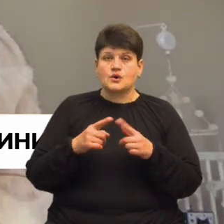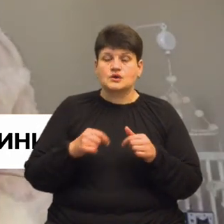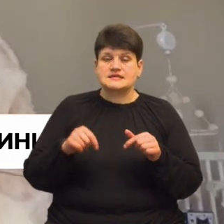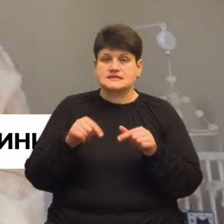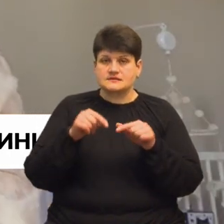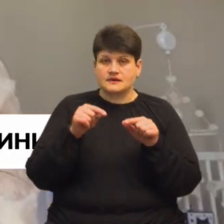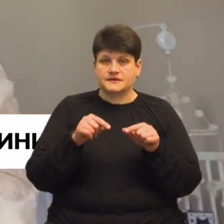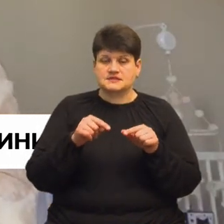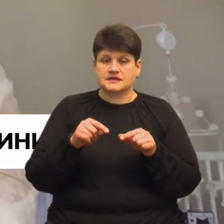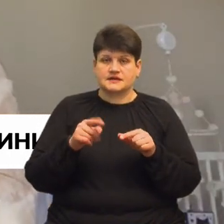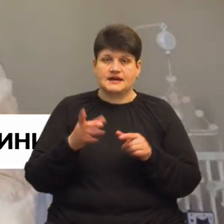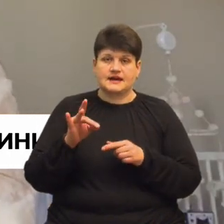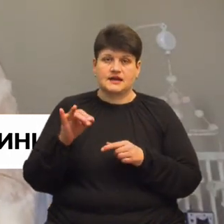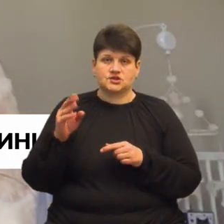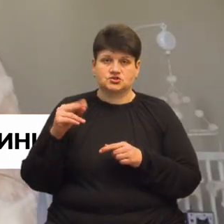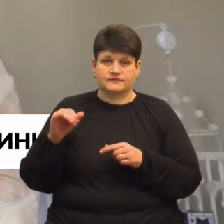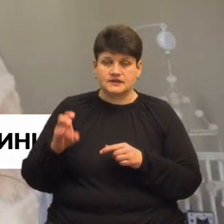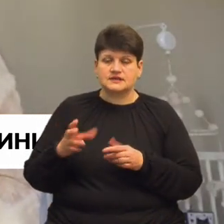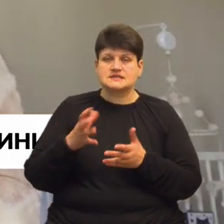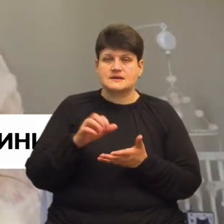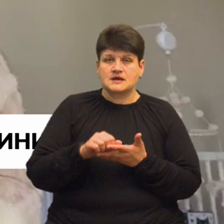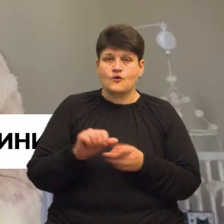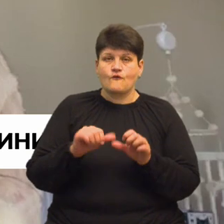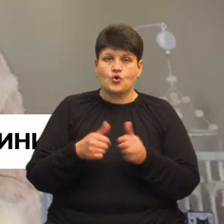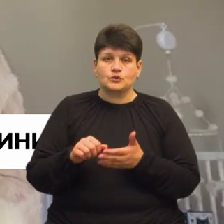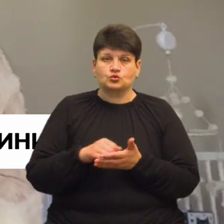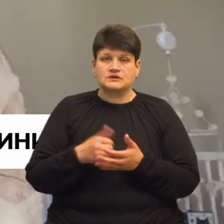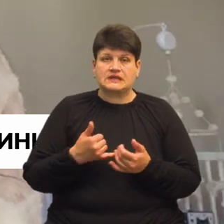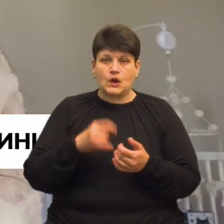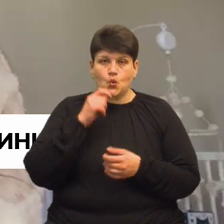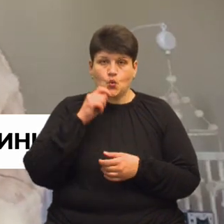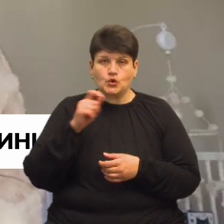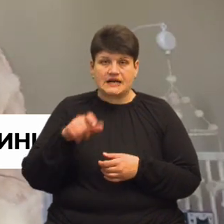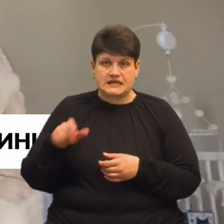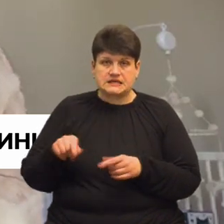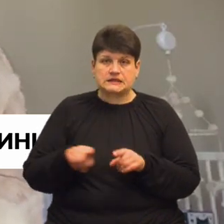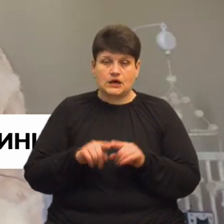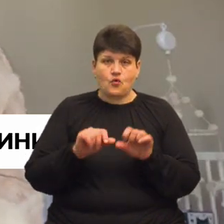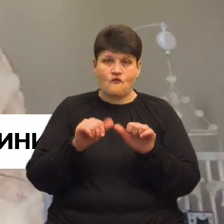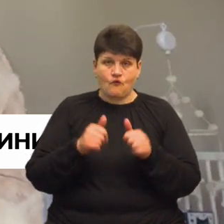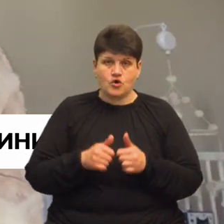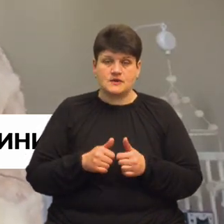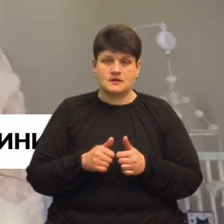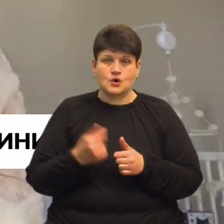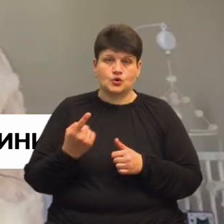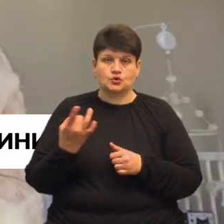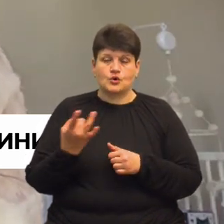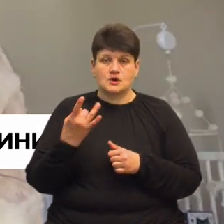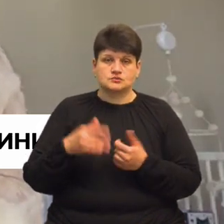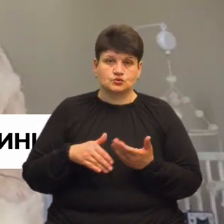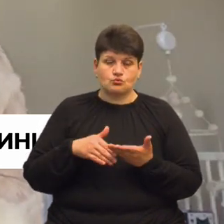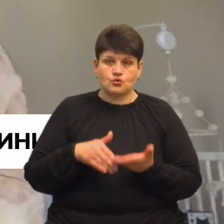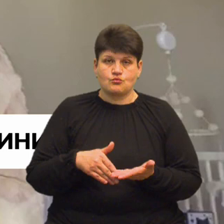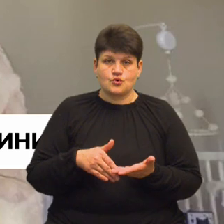займається оформленням документів для українців. Я також оформила одноразову допомогу